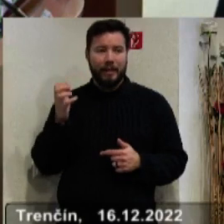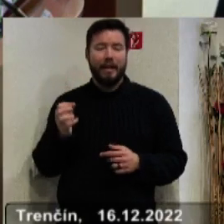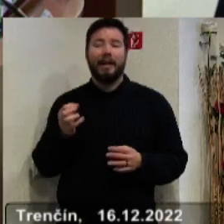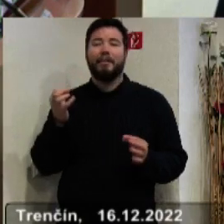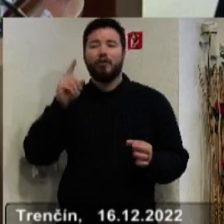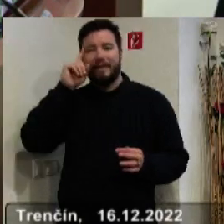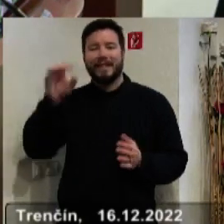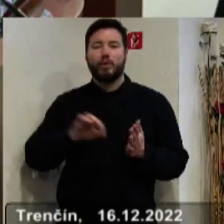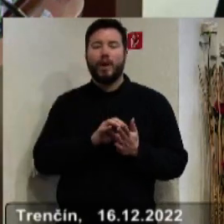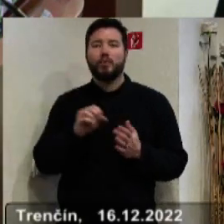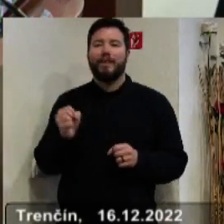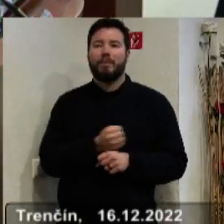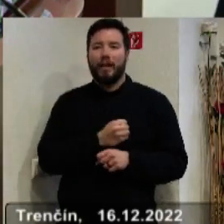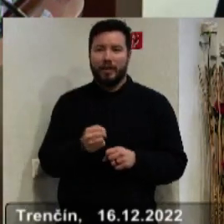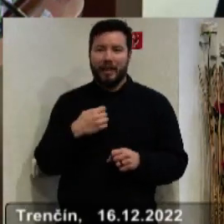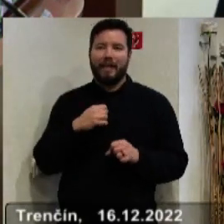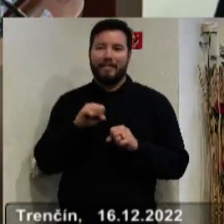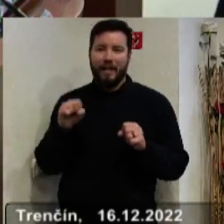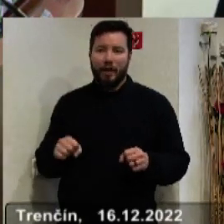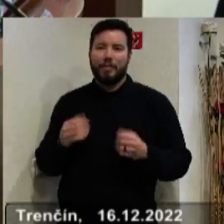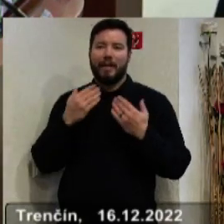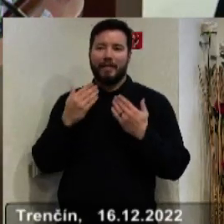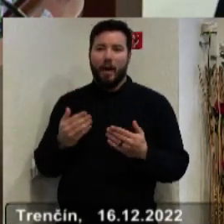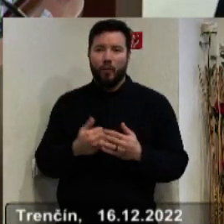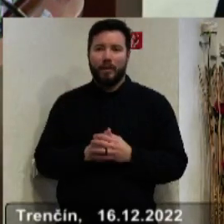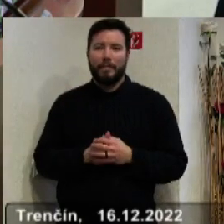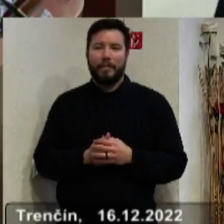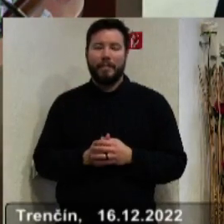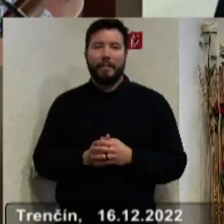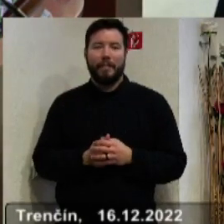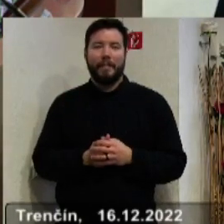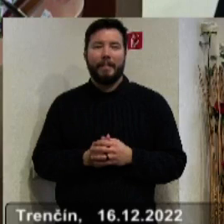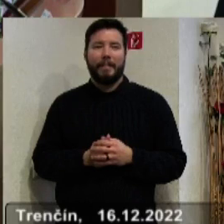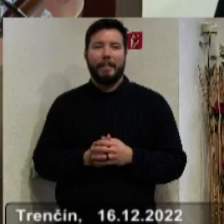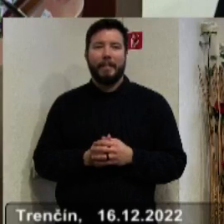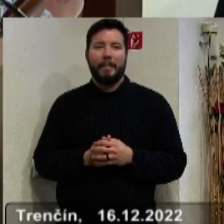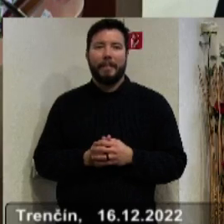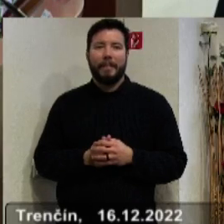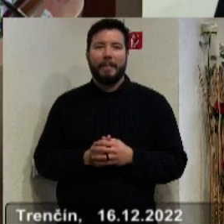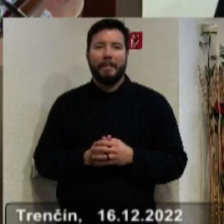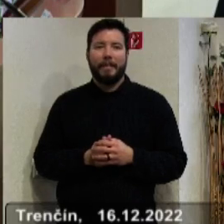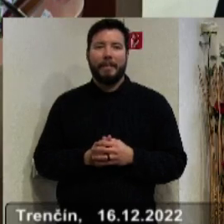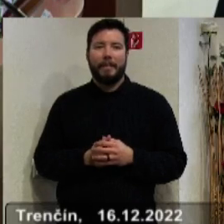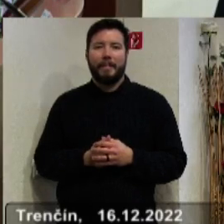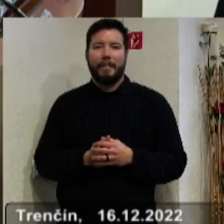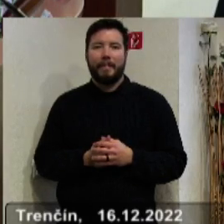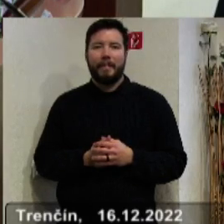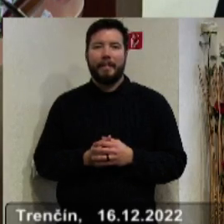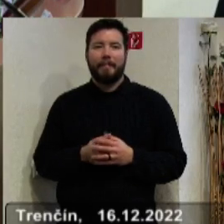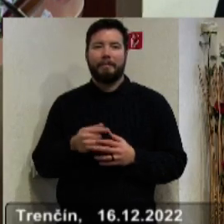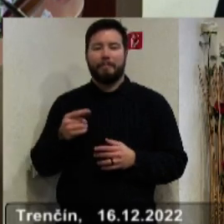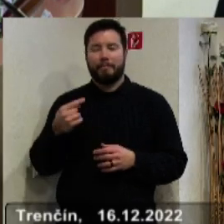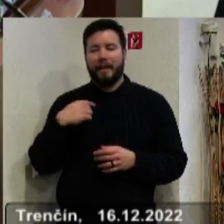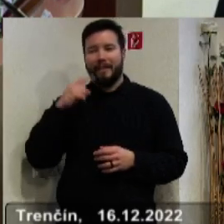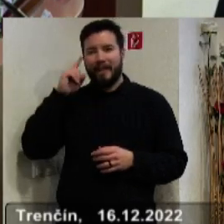situáciu v Bánovciach, čo si veľmi vážim a ďakujem za to aj z tohto miesta, tak napelujem na to. Ja viem,